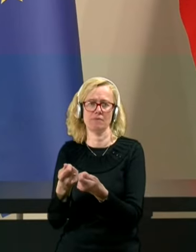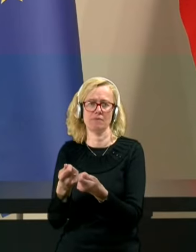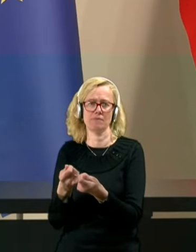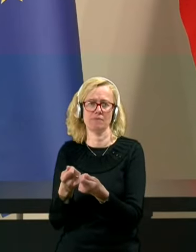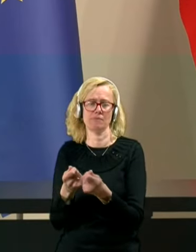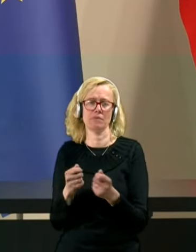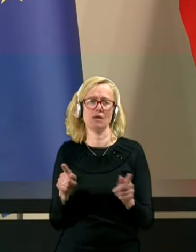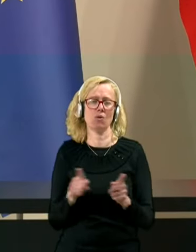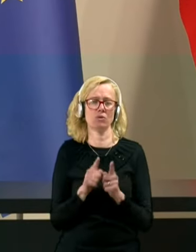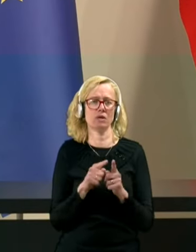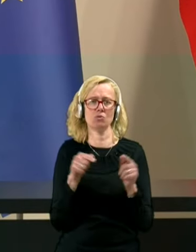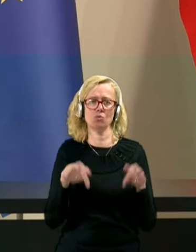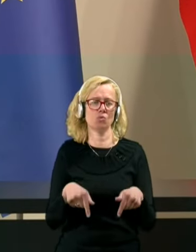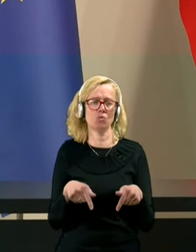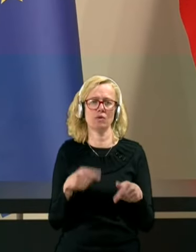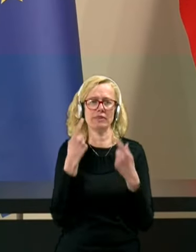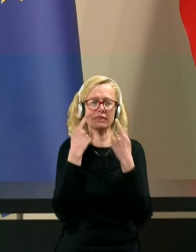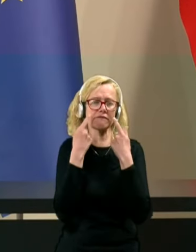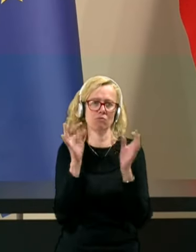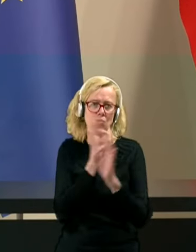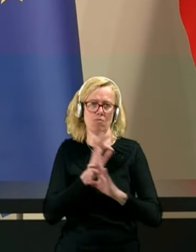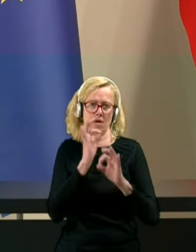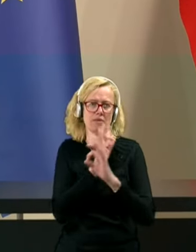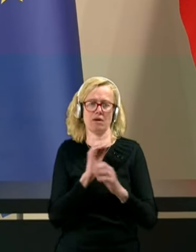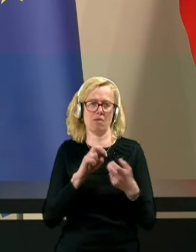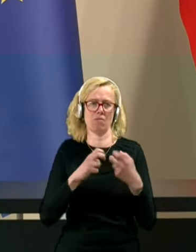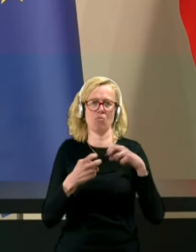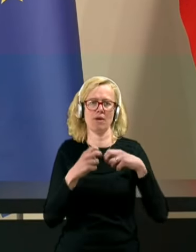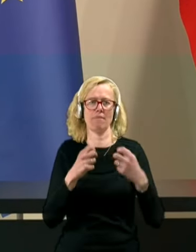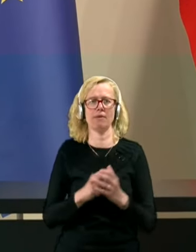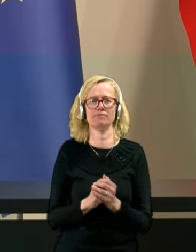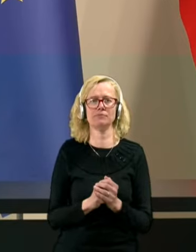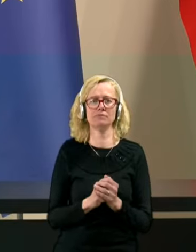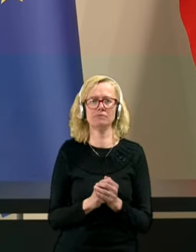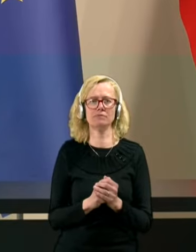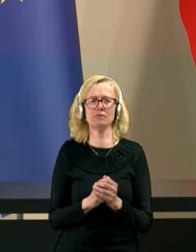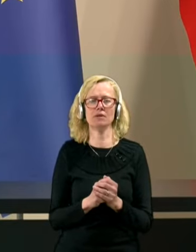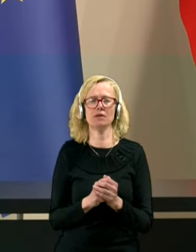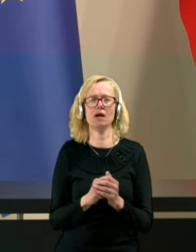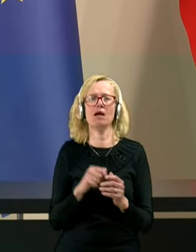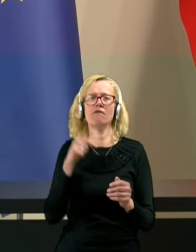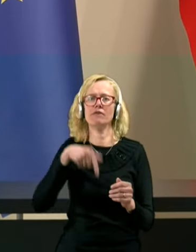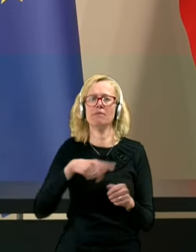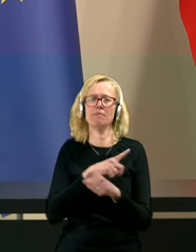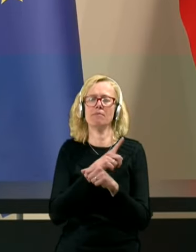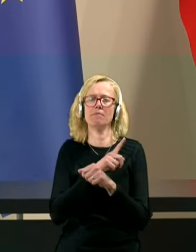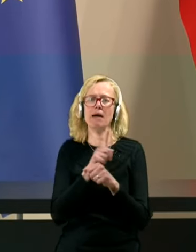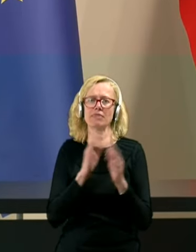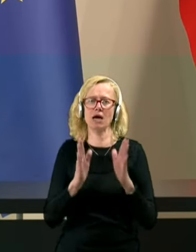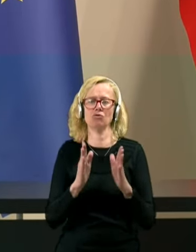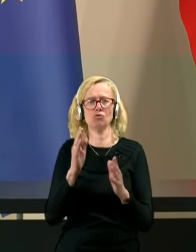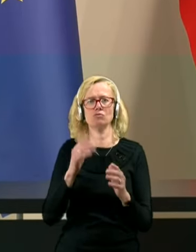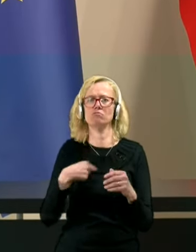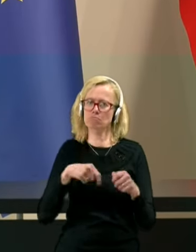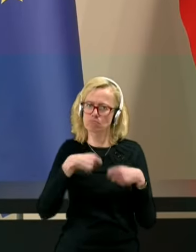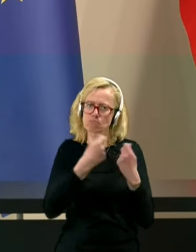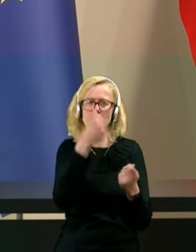Tako da tle je res ne vidimo v enega problema in kot že rečeno, v tem mandatu ko smo imenovali zelo veliko tožilcev.